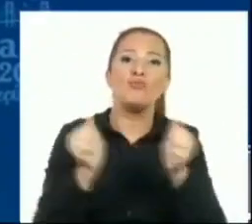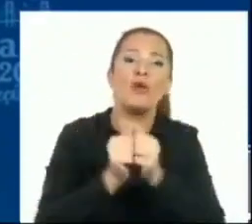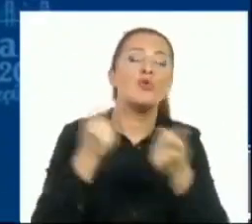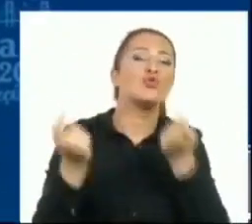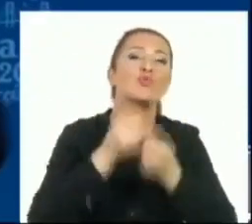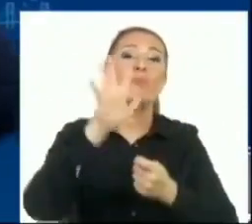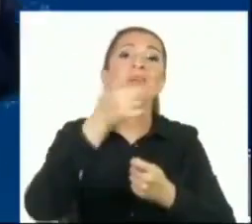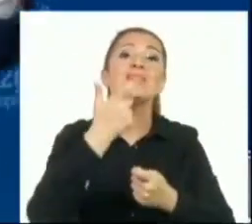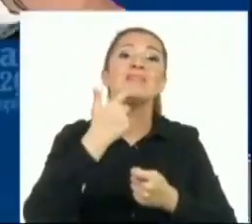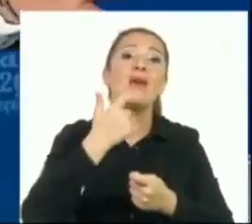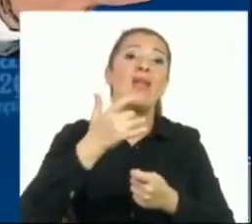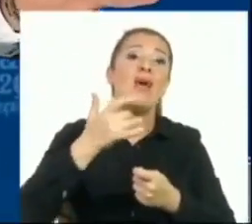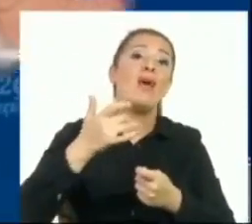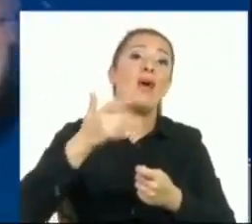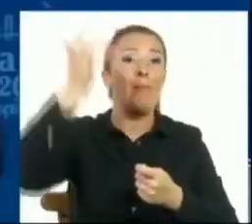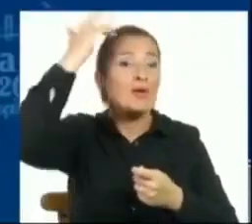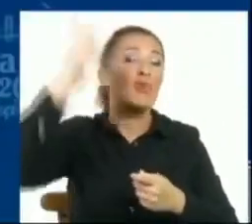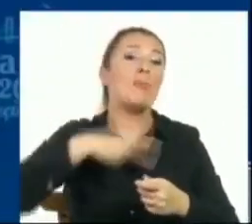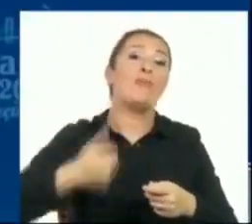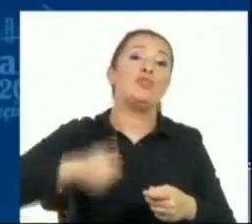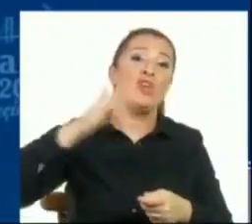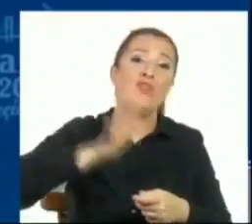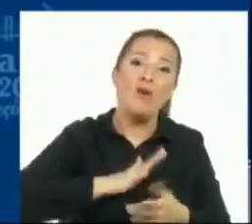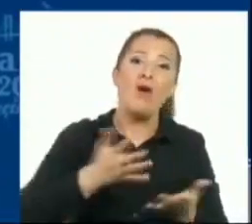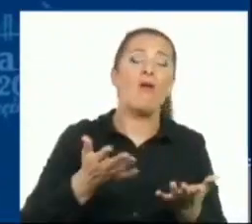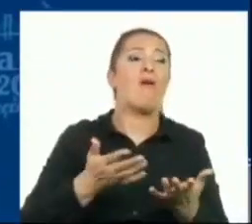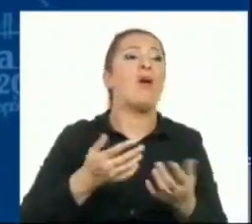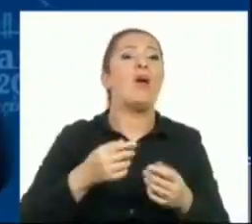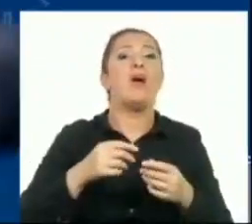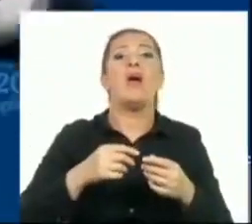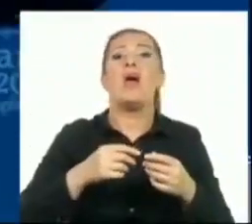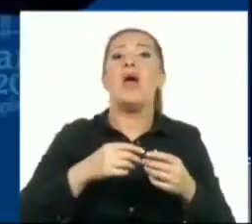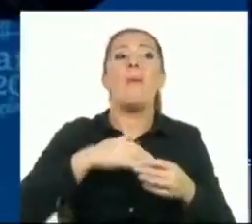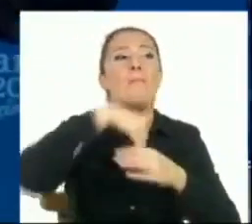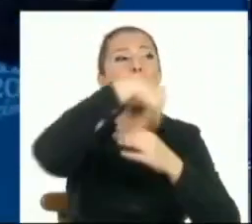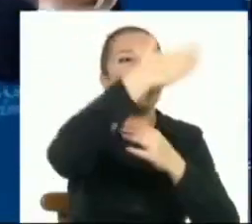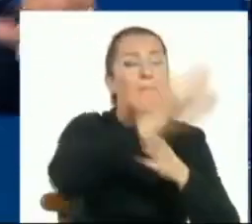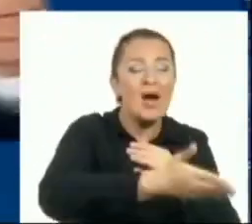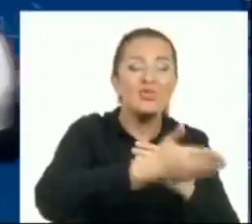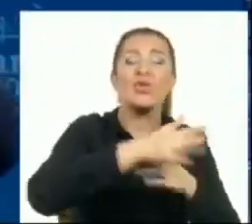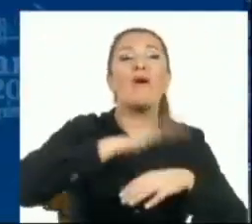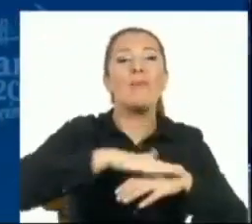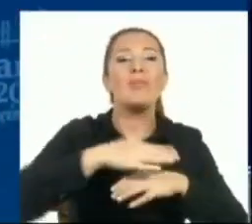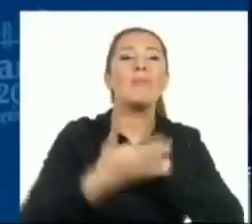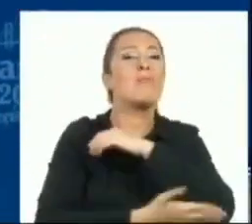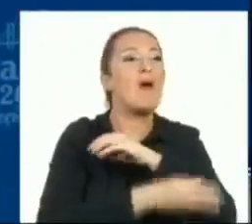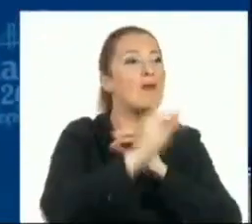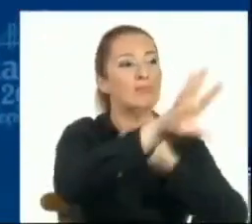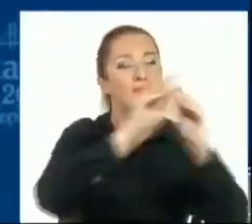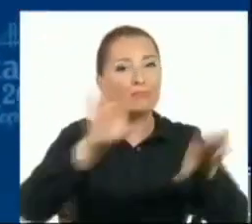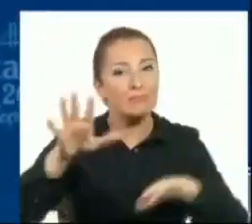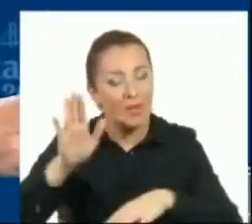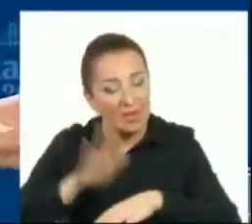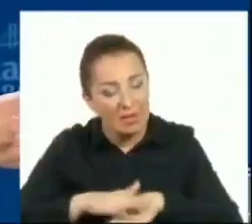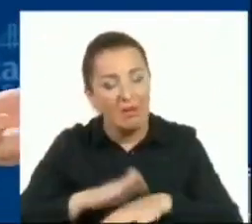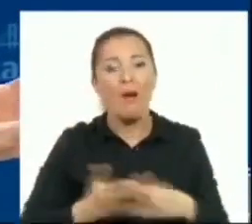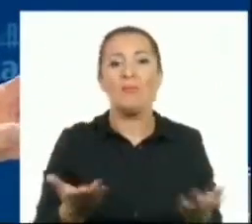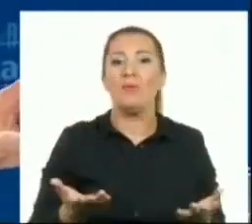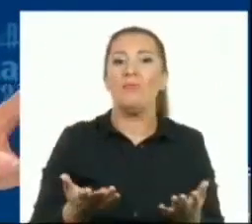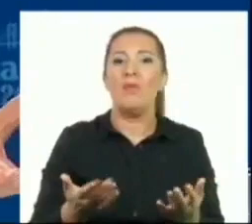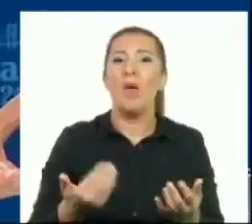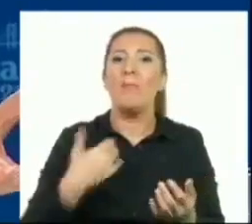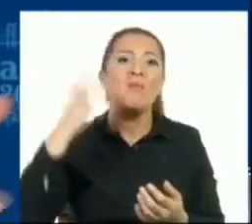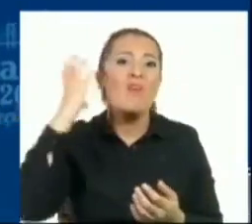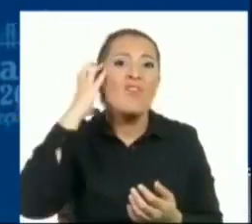başkanlığım var. İHA'yla da yaptım, başka kurumlarla da yaptım. Yardım götürülecek yaptım. Anlık yaparsınız. Benim ne